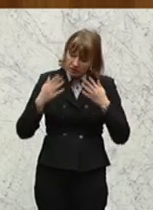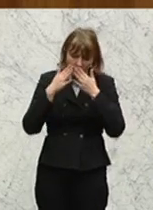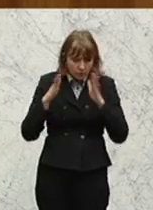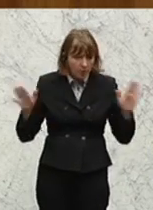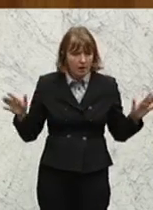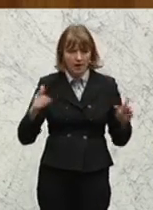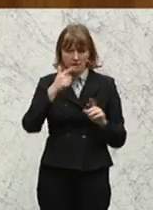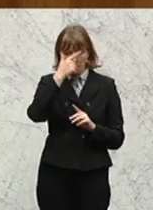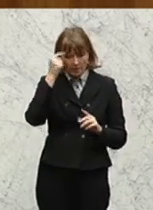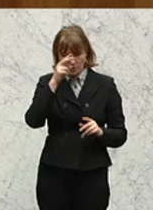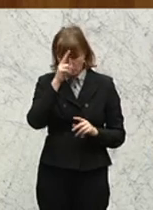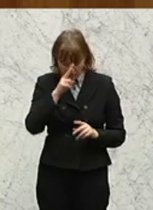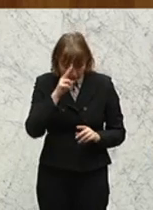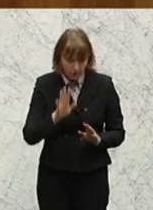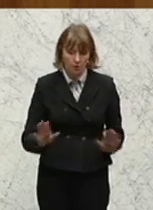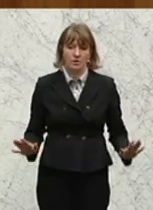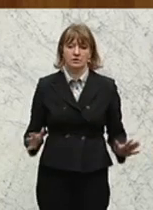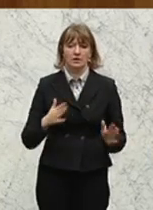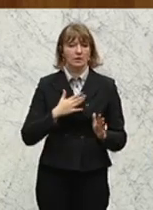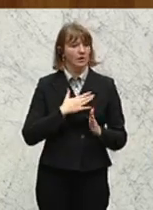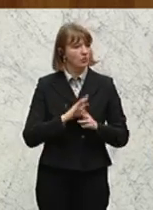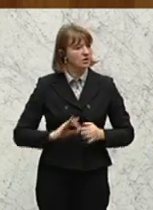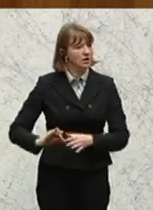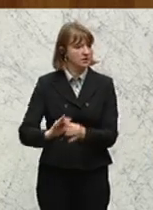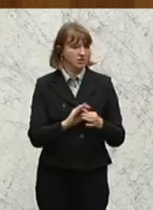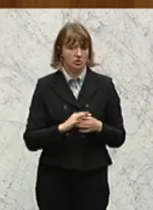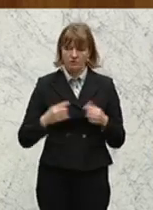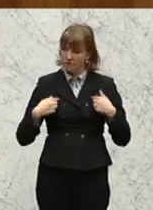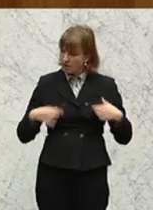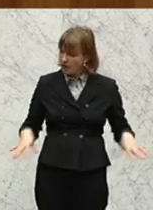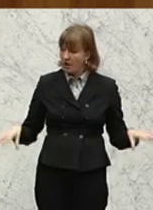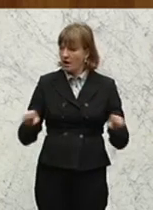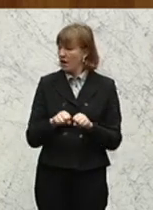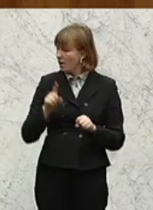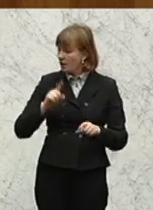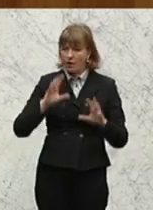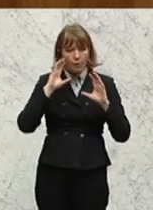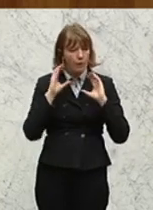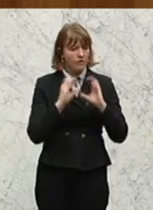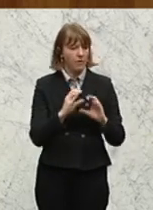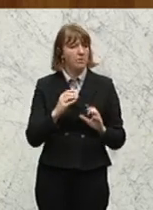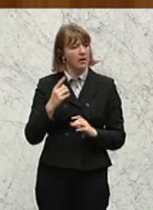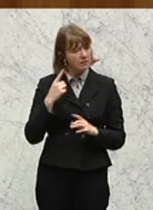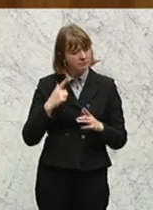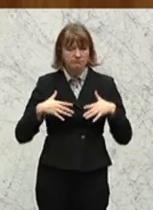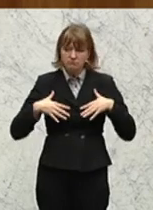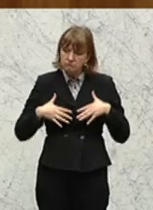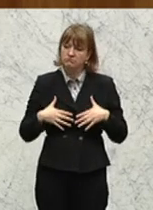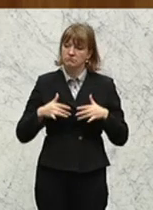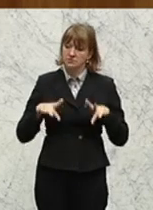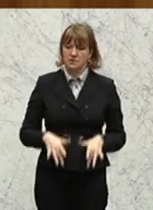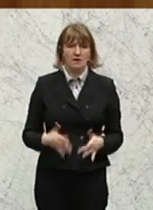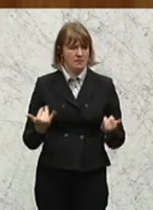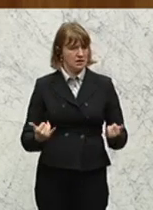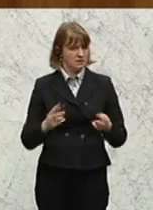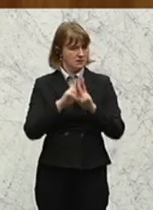und Menschenwürde unantastbare Werte unserer Gesellschaft sind. Wir, wir alle, auch die ÖVP, sind fest entschlossen, gerade in